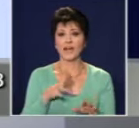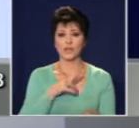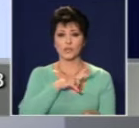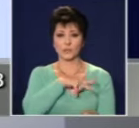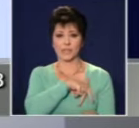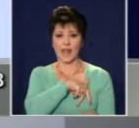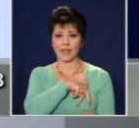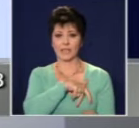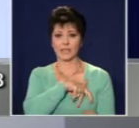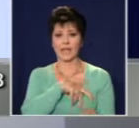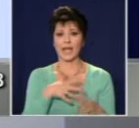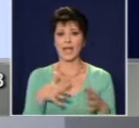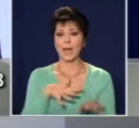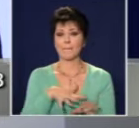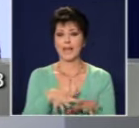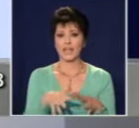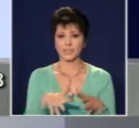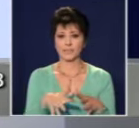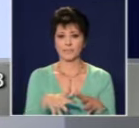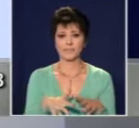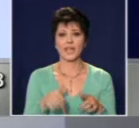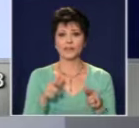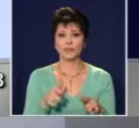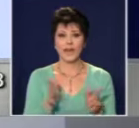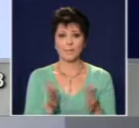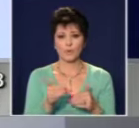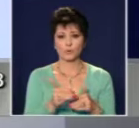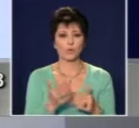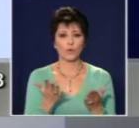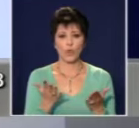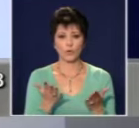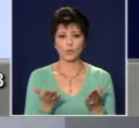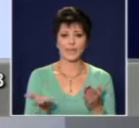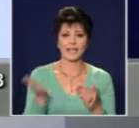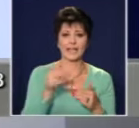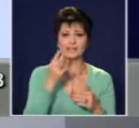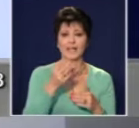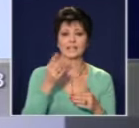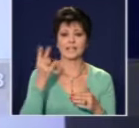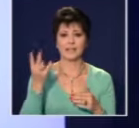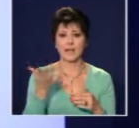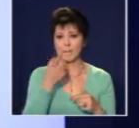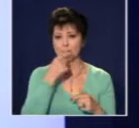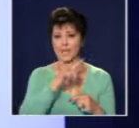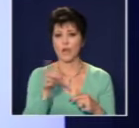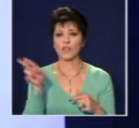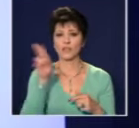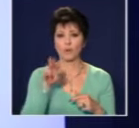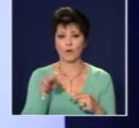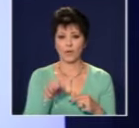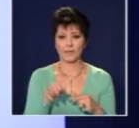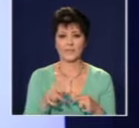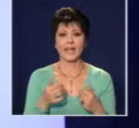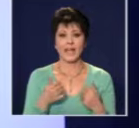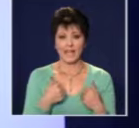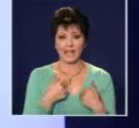България е един продукт за над 3 милиона долара и той се казва Бегевот Нашата цел